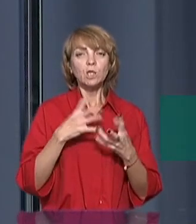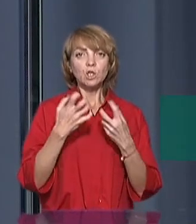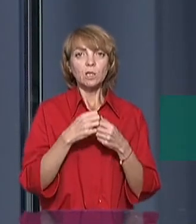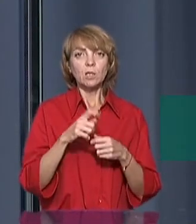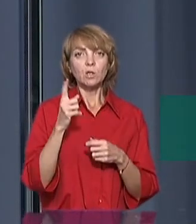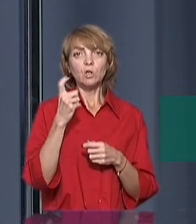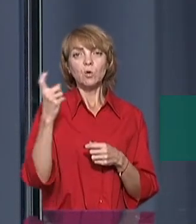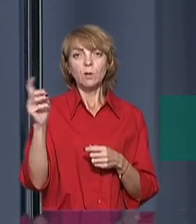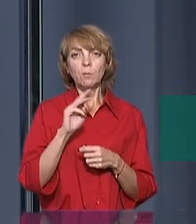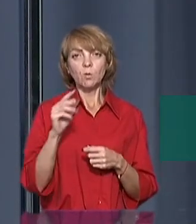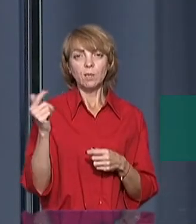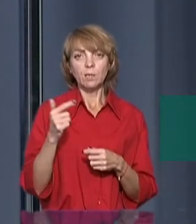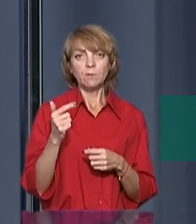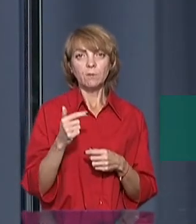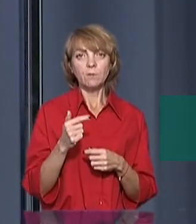мільйонів гривень.